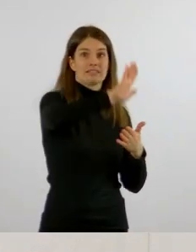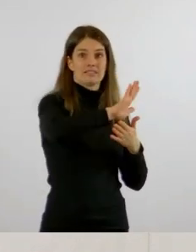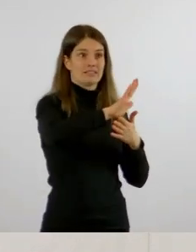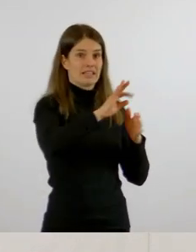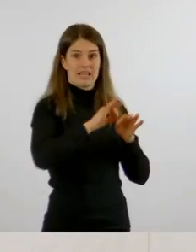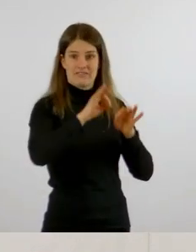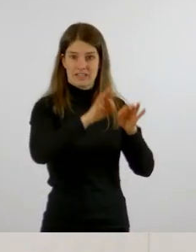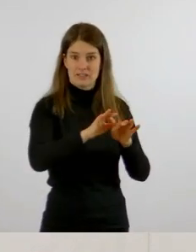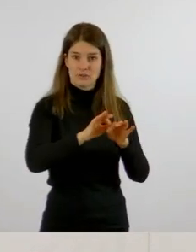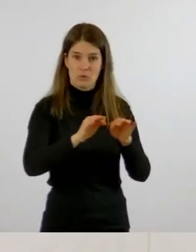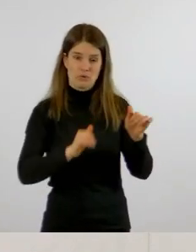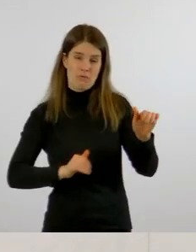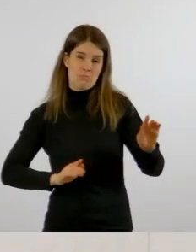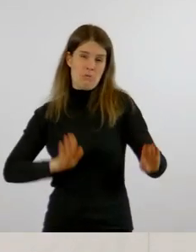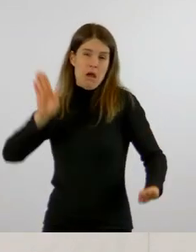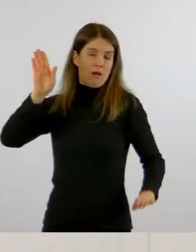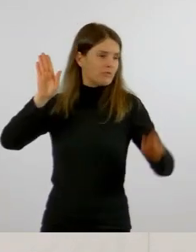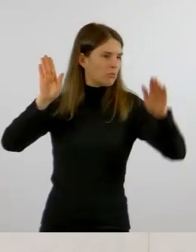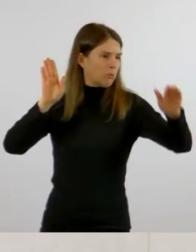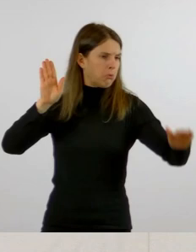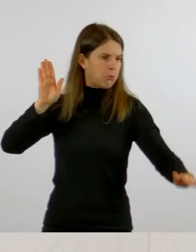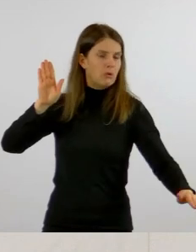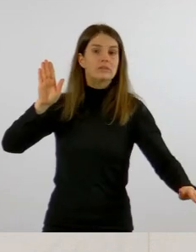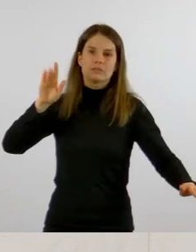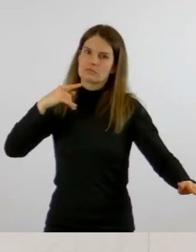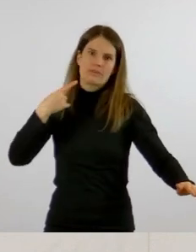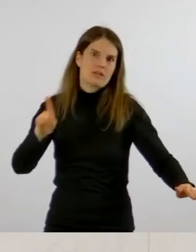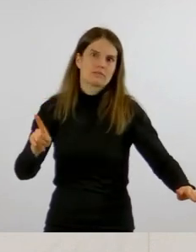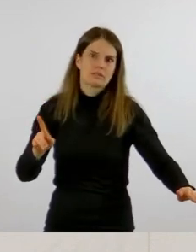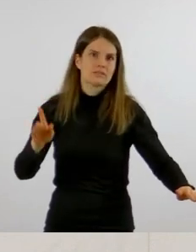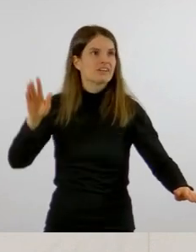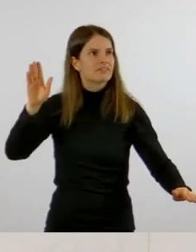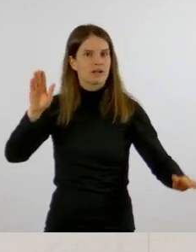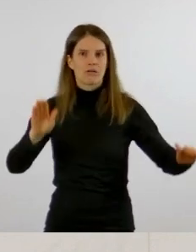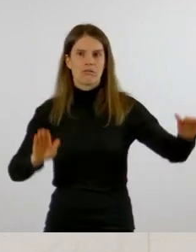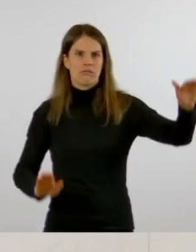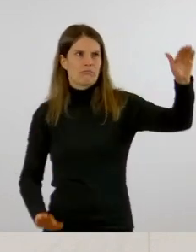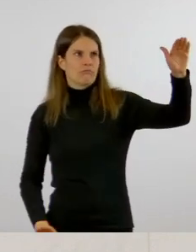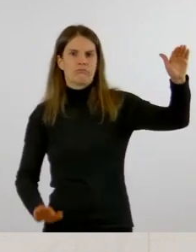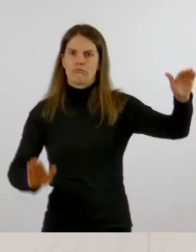dann den Landesweg mitgehen, unterscheidet sich unsere Infektionslage,